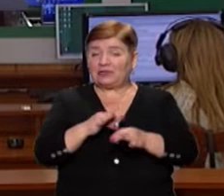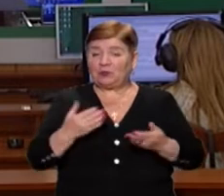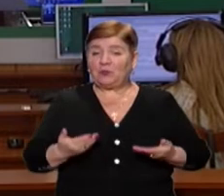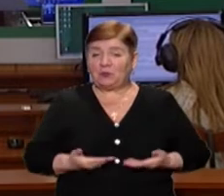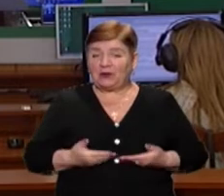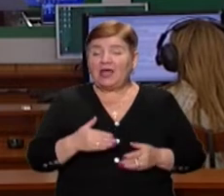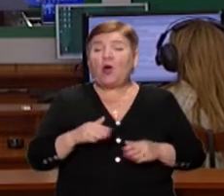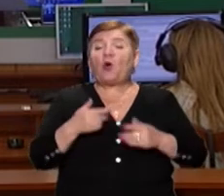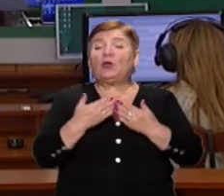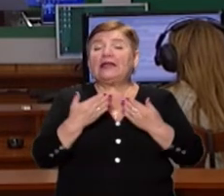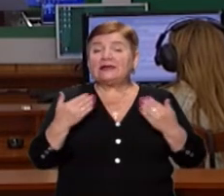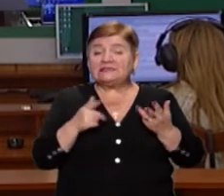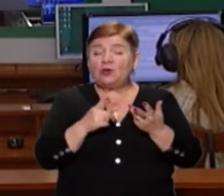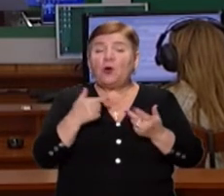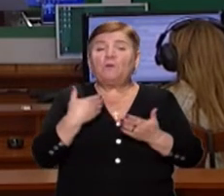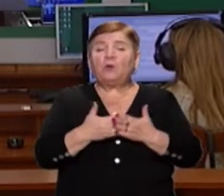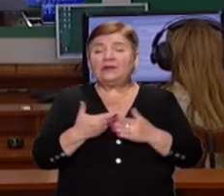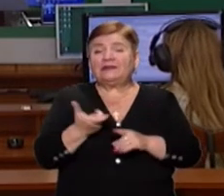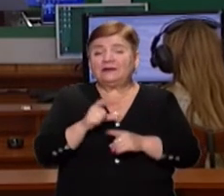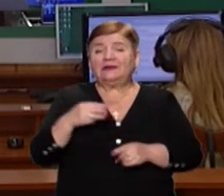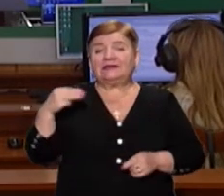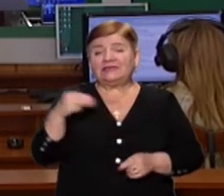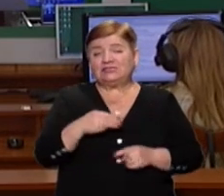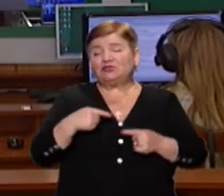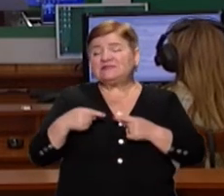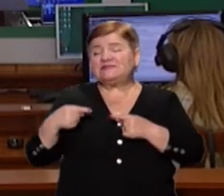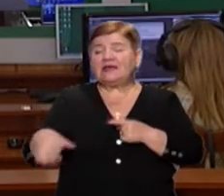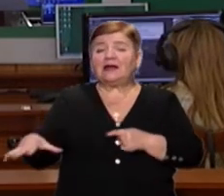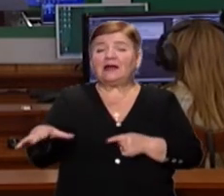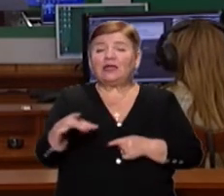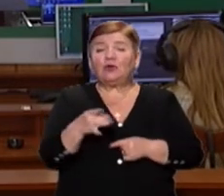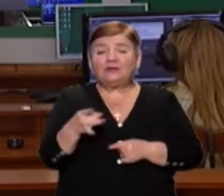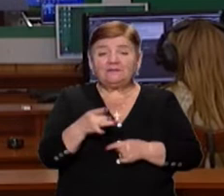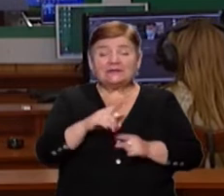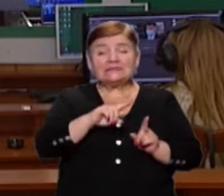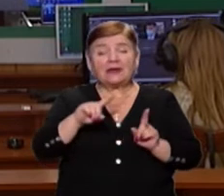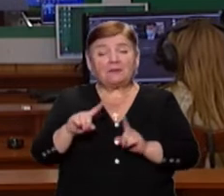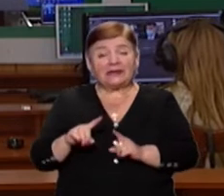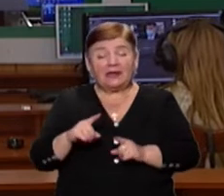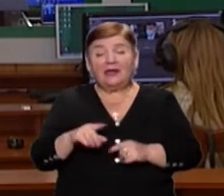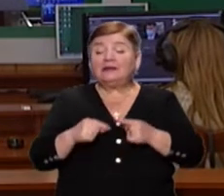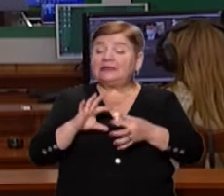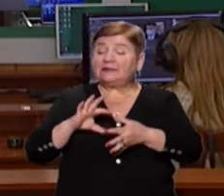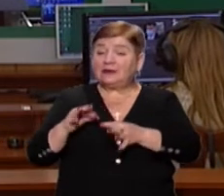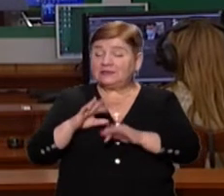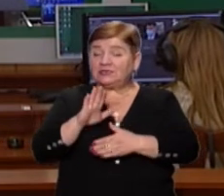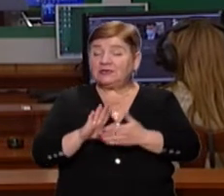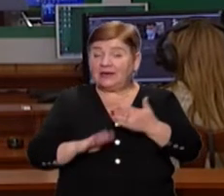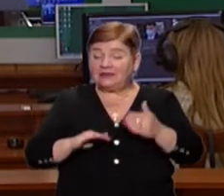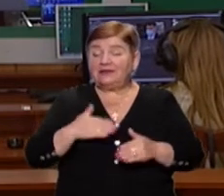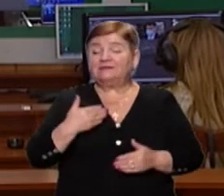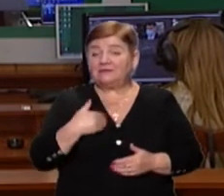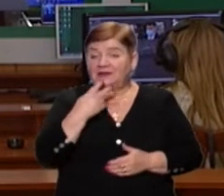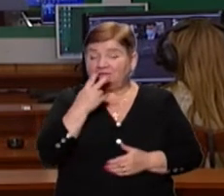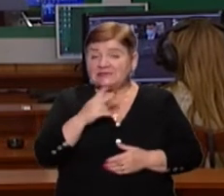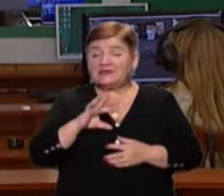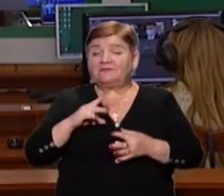в колекції музею понад тисячу вишитих сорочок з усіх районів Закарпаття. Детальніше про традиційну вишивку нашої області – дивіться